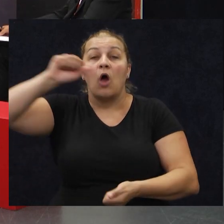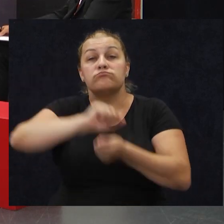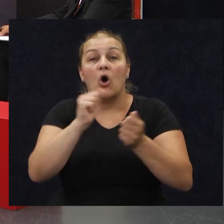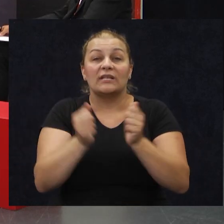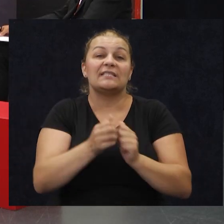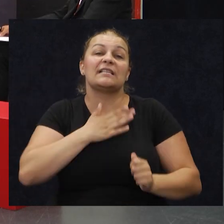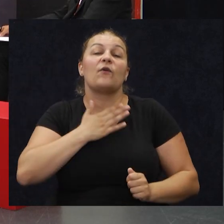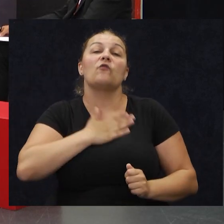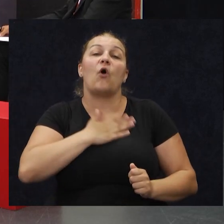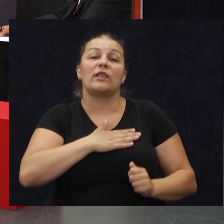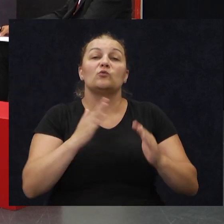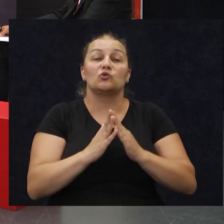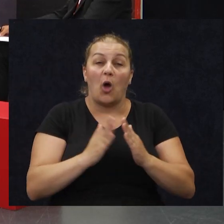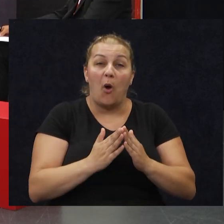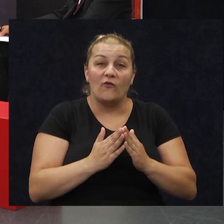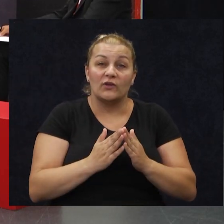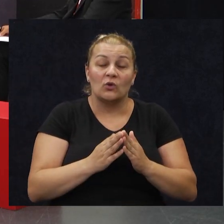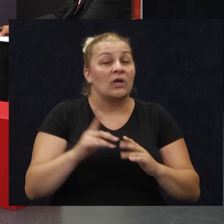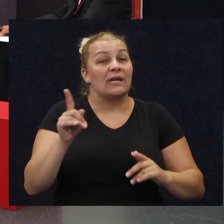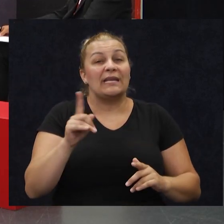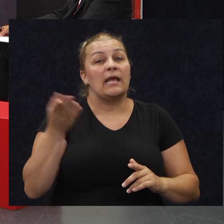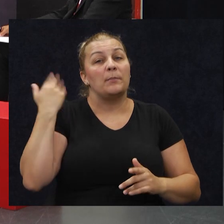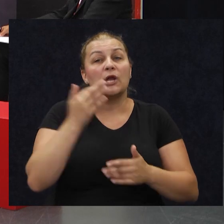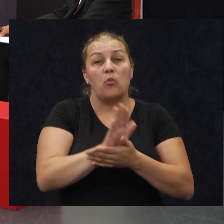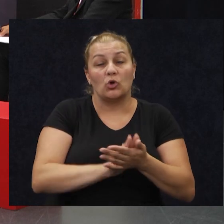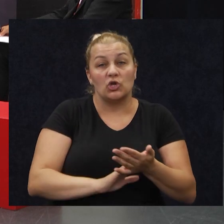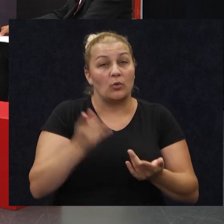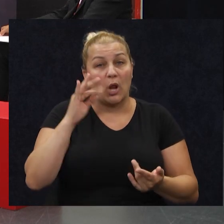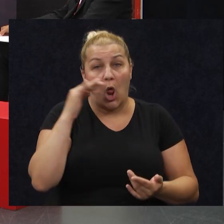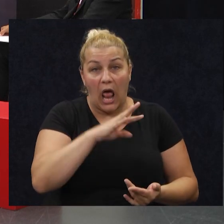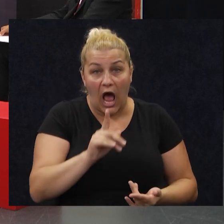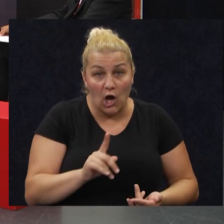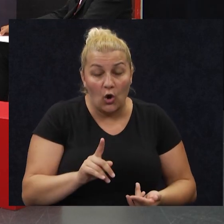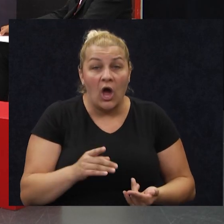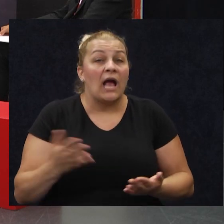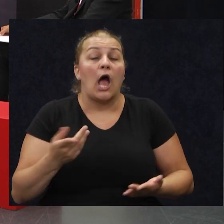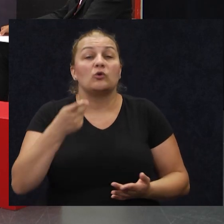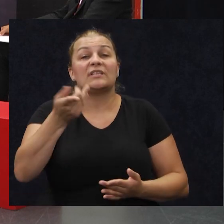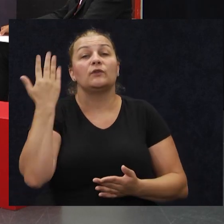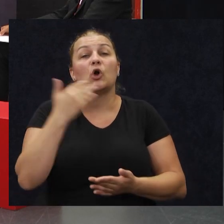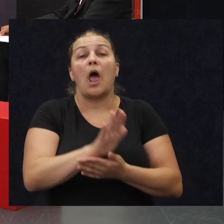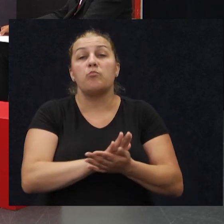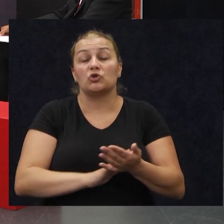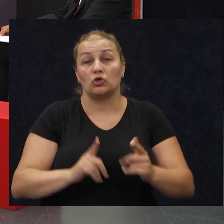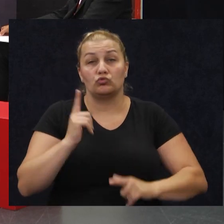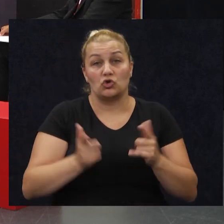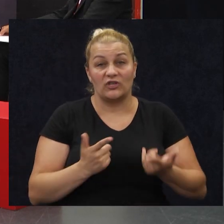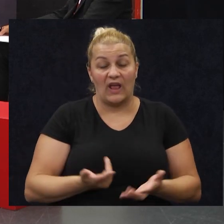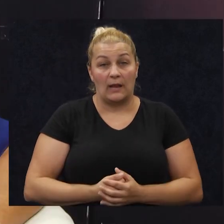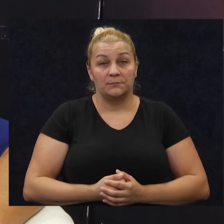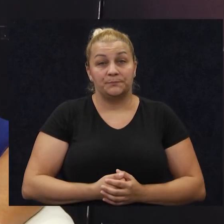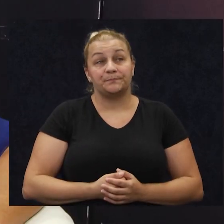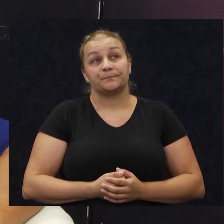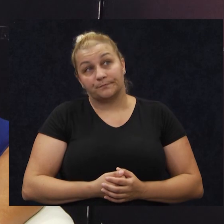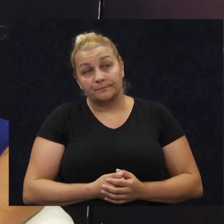voljenu domovinu, nije na početku to išlo ni lako, kako ste vi to na početku, dragi se, doživjeli? Pa,